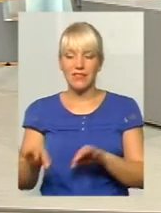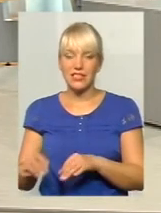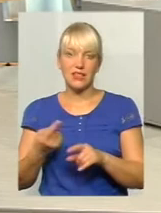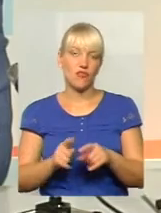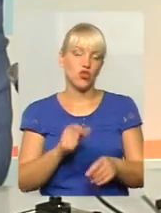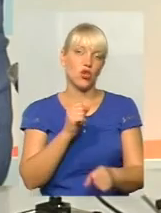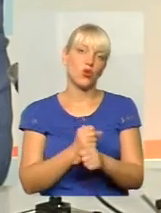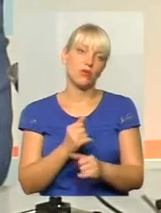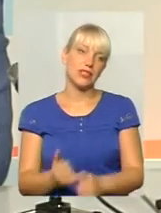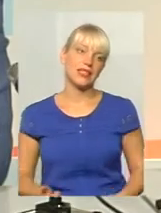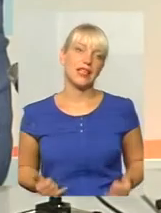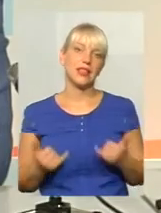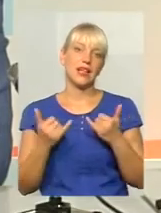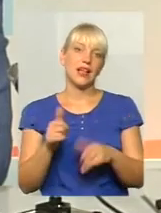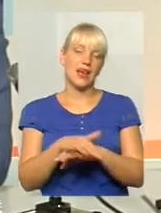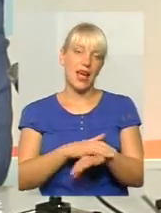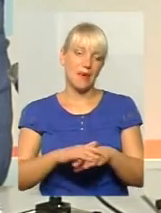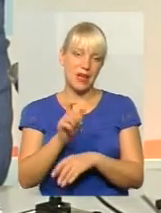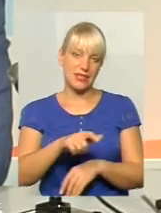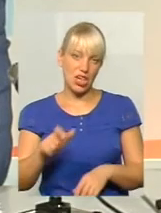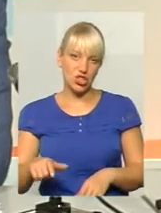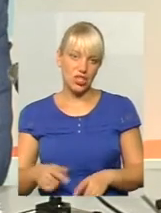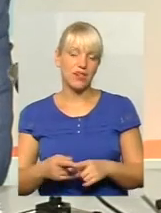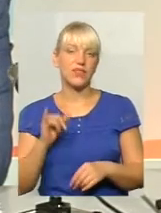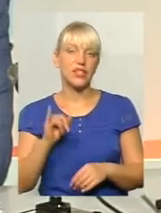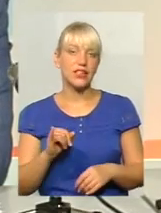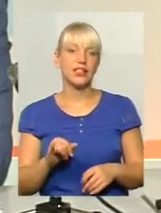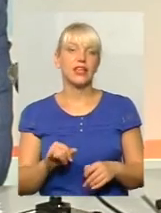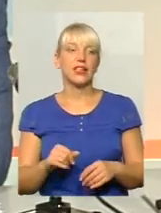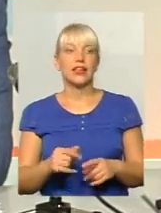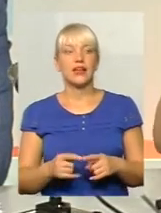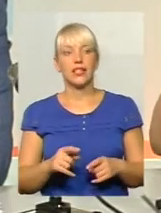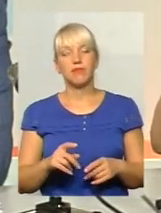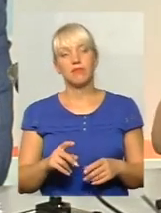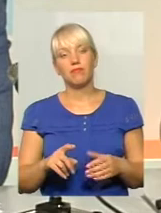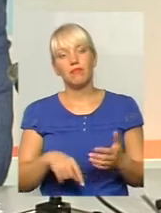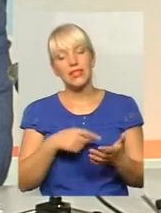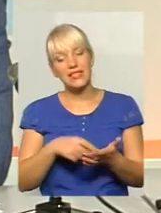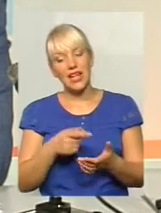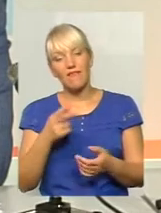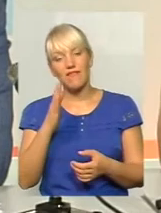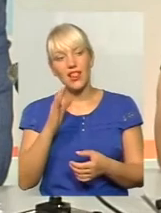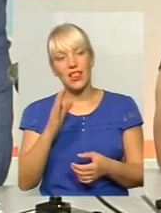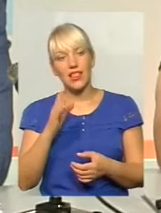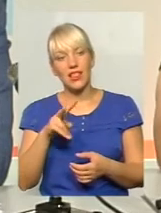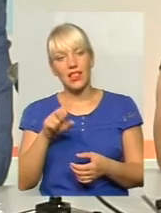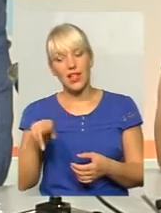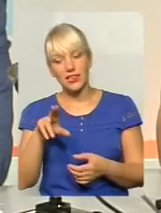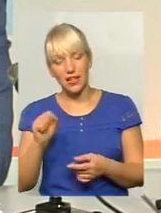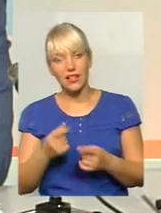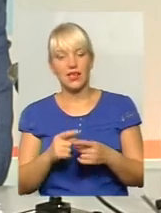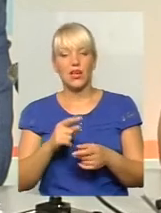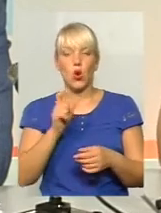пасажирів. Фактично жителі міста за посередництвом міської влади виступають замовниками цієї послуги.